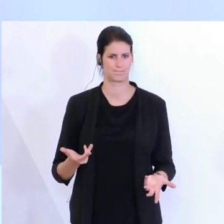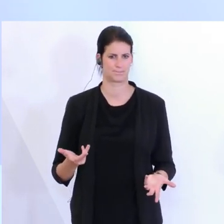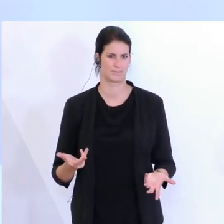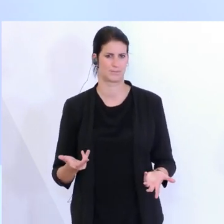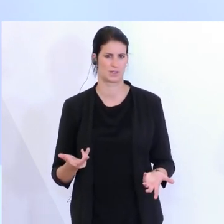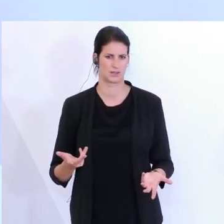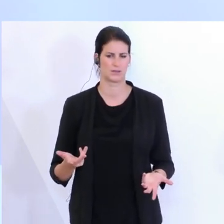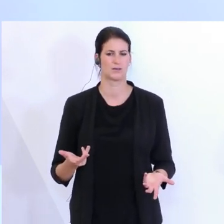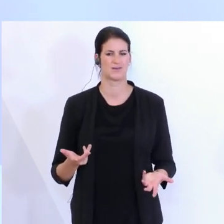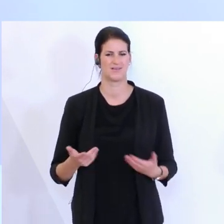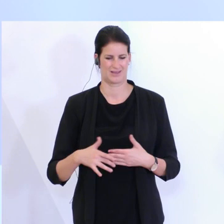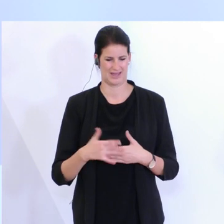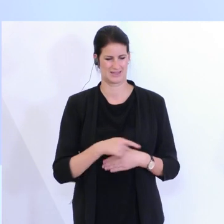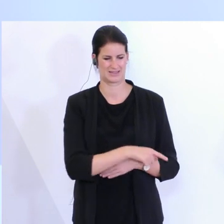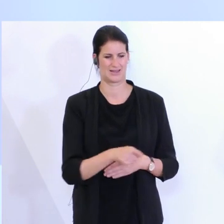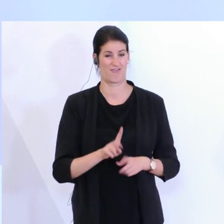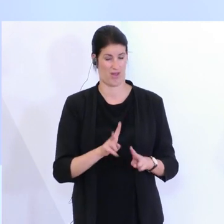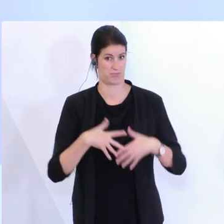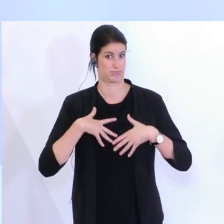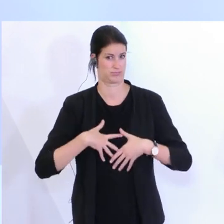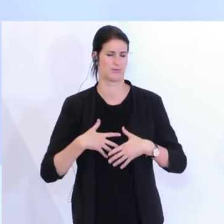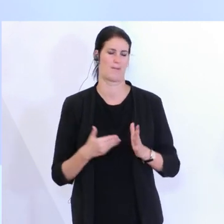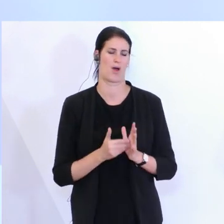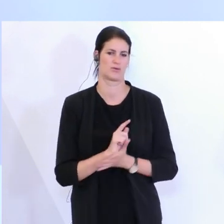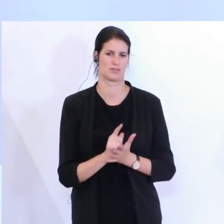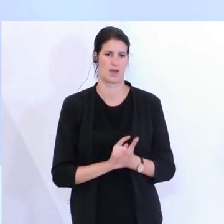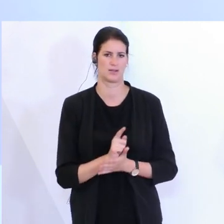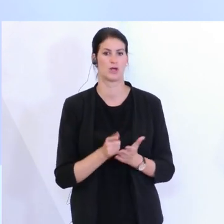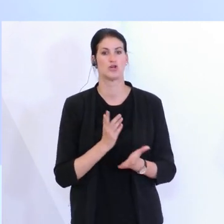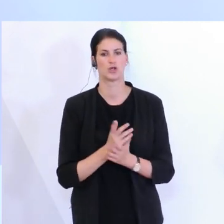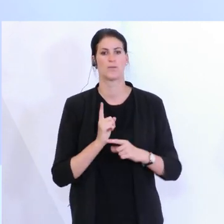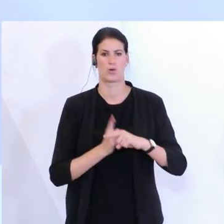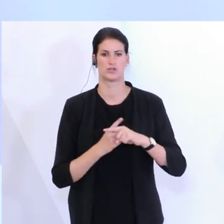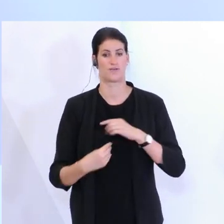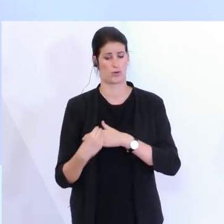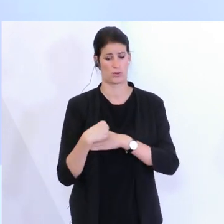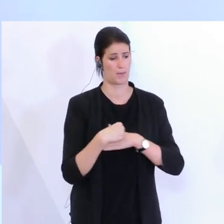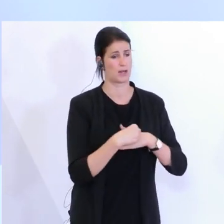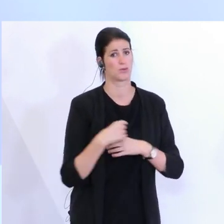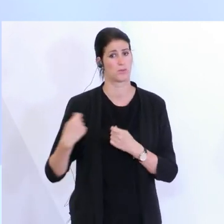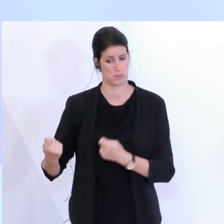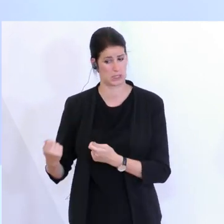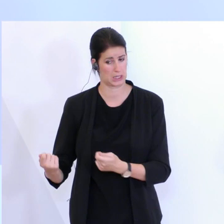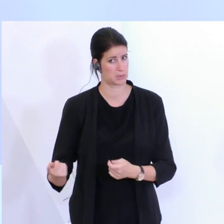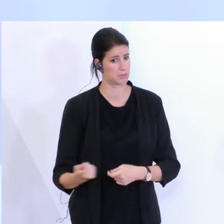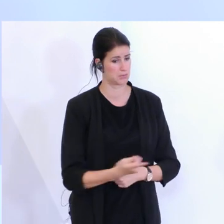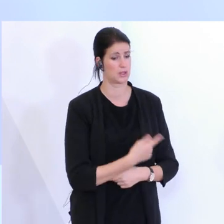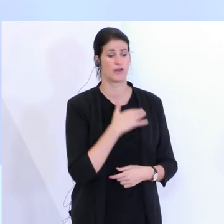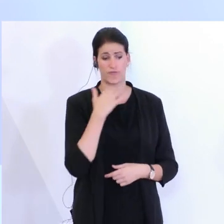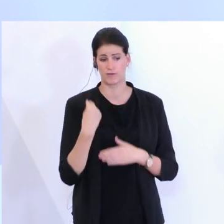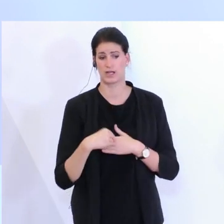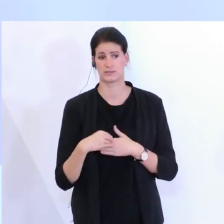gelangt. Also wir haben durchaus positive Rückmeldungen von den Betrieben. Also viele melden uns zurück, dass